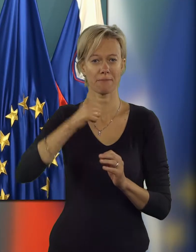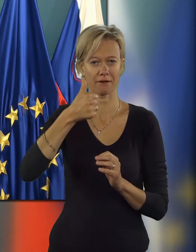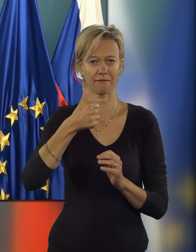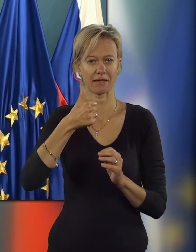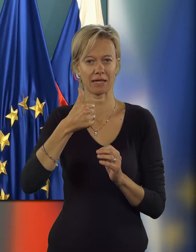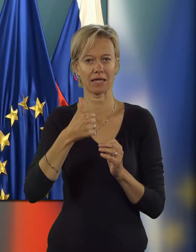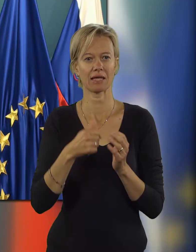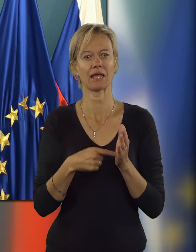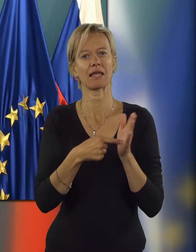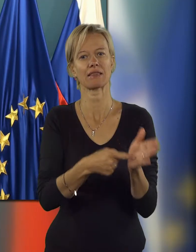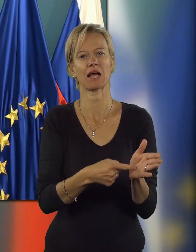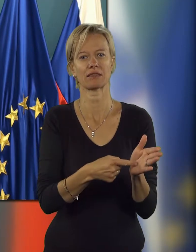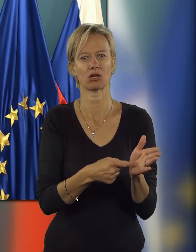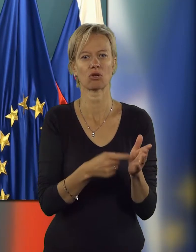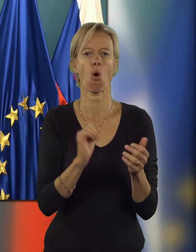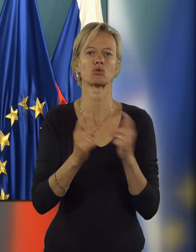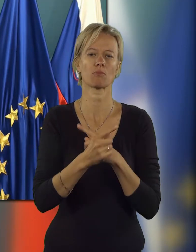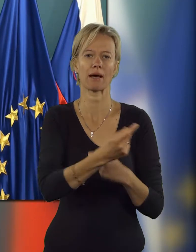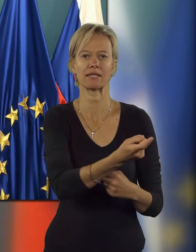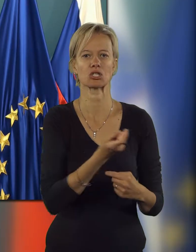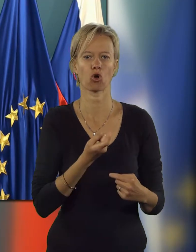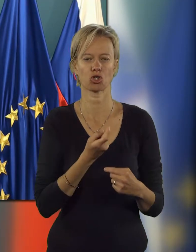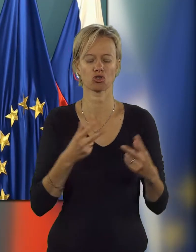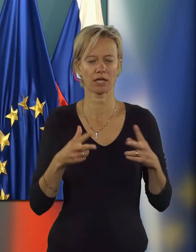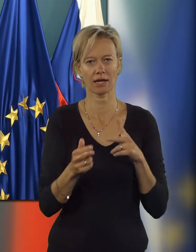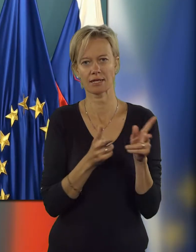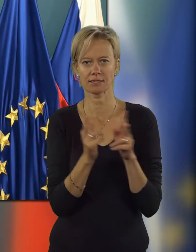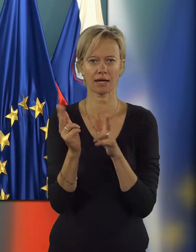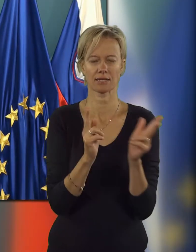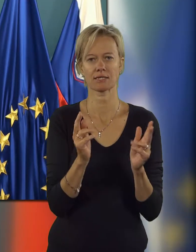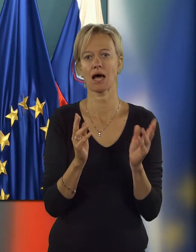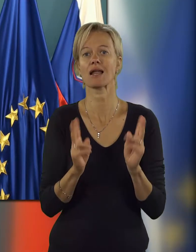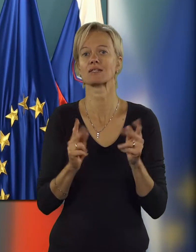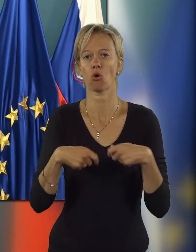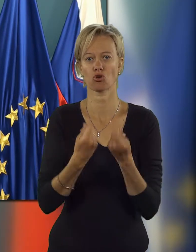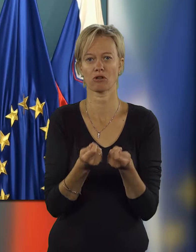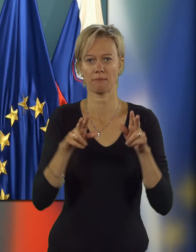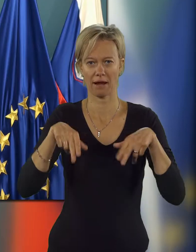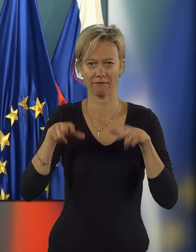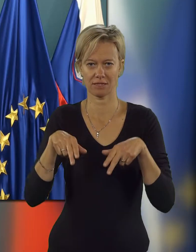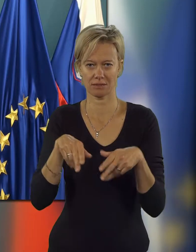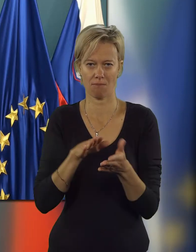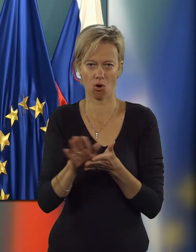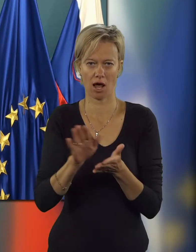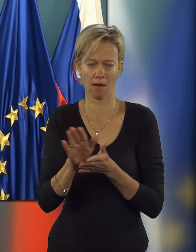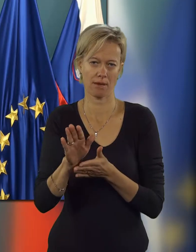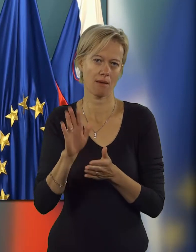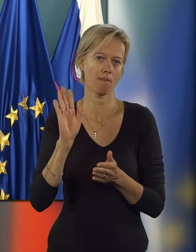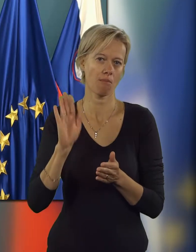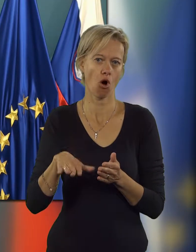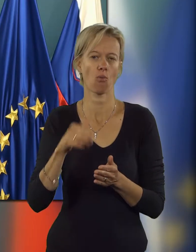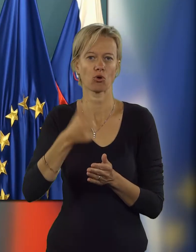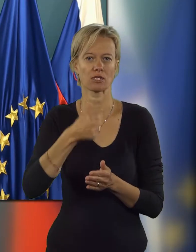indikativni oziroma prvi izhodiščni razrez razpoložljivih pravic porabe po